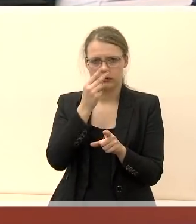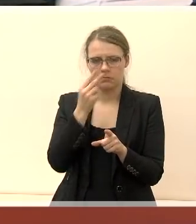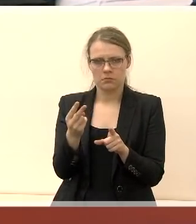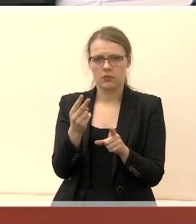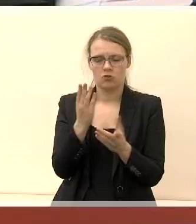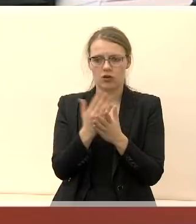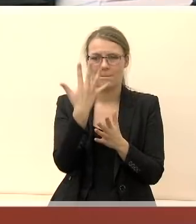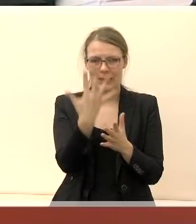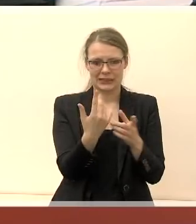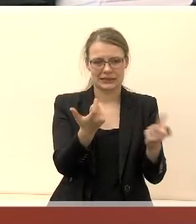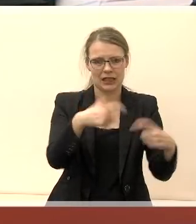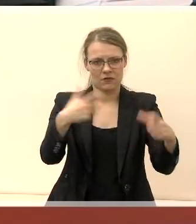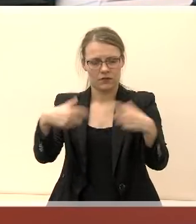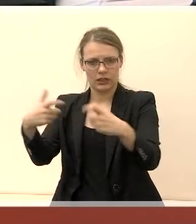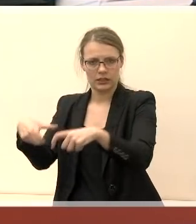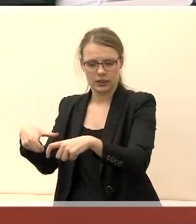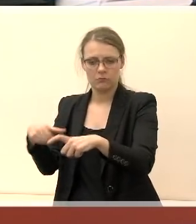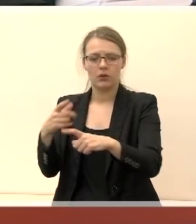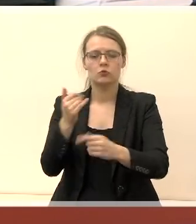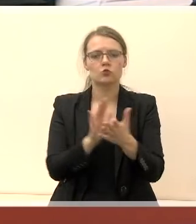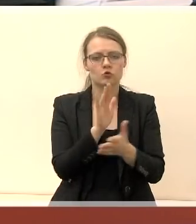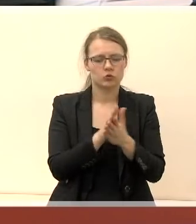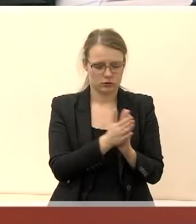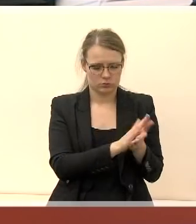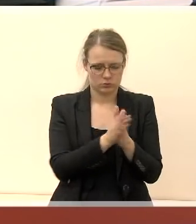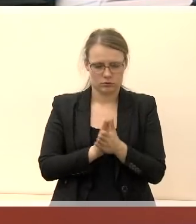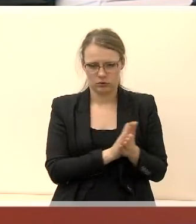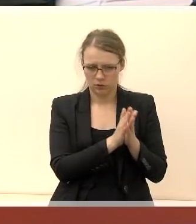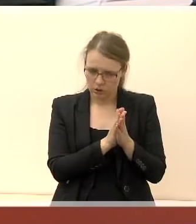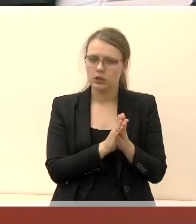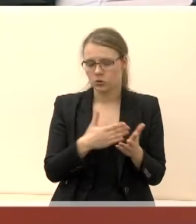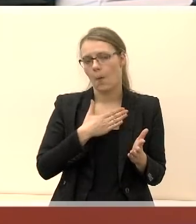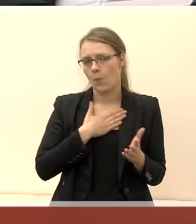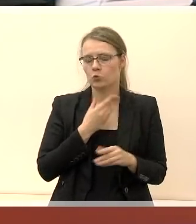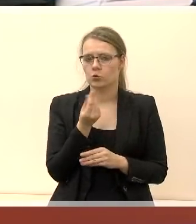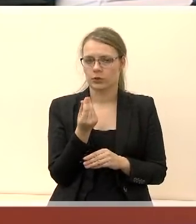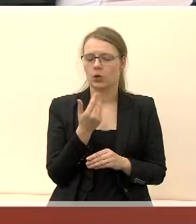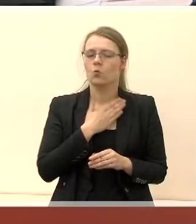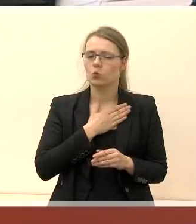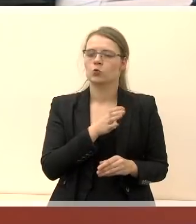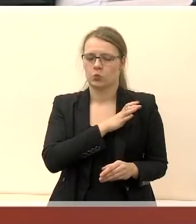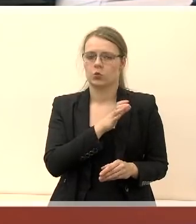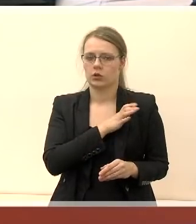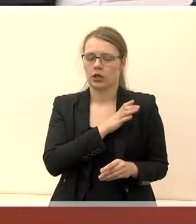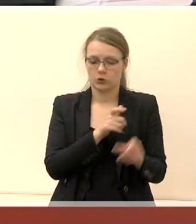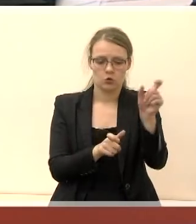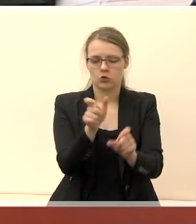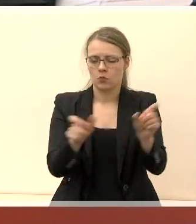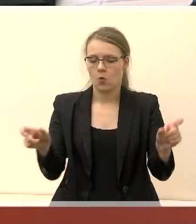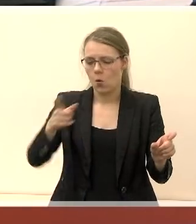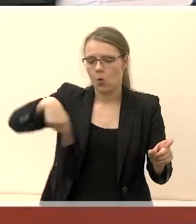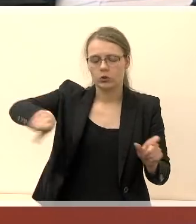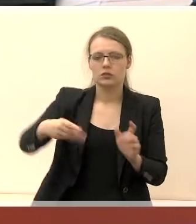penkios savo valdybės, atliekų rūšėjimo gamyklą. Tai yra mūsų pinigai, mūsų turtas, gyventojų ten